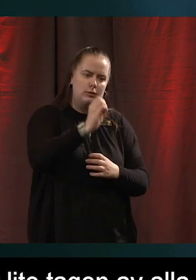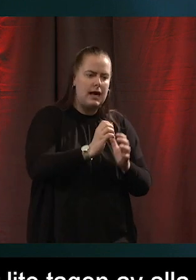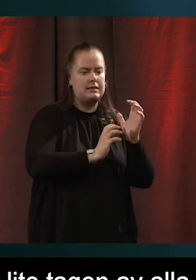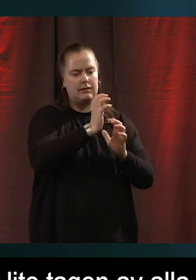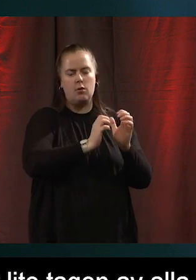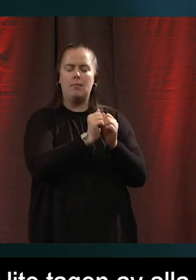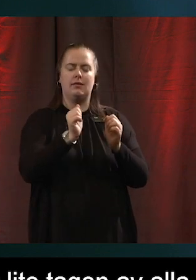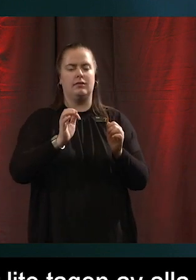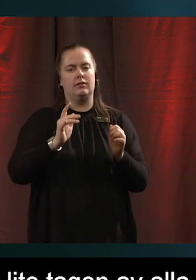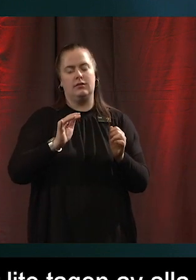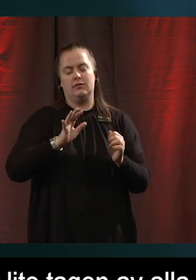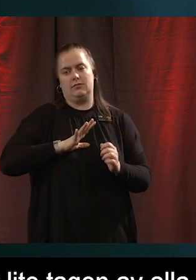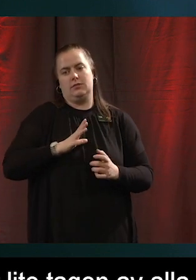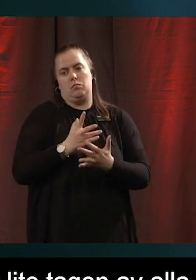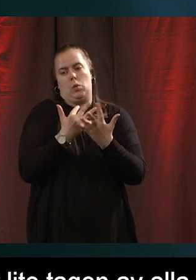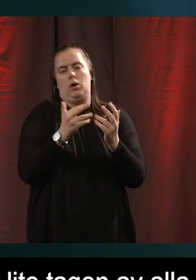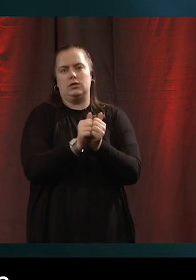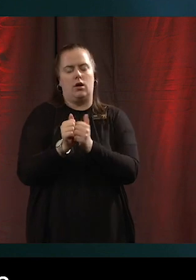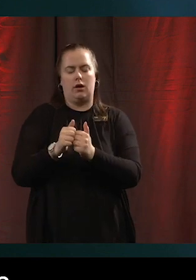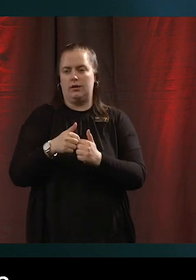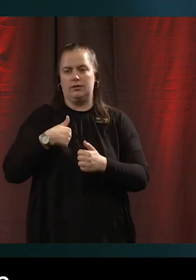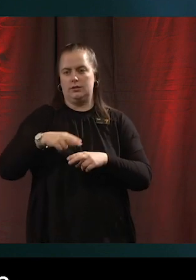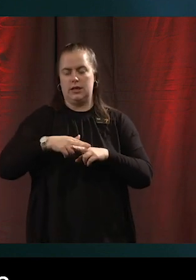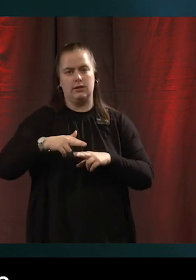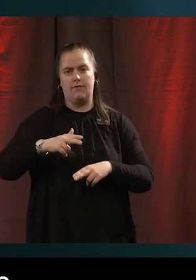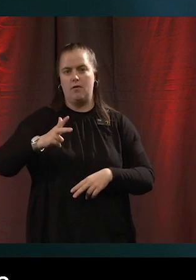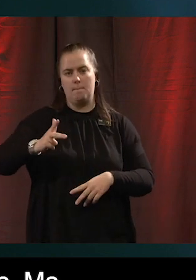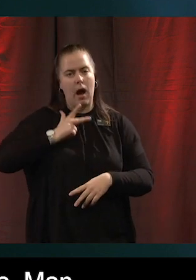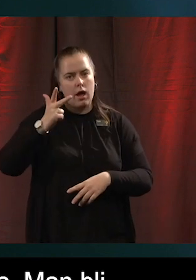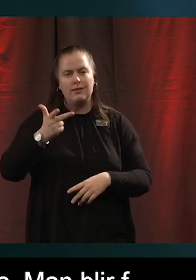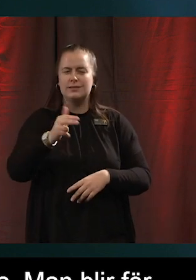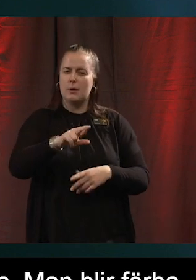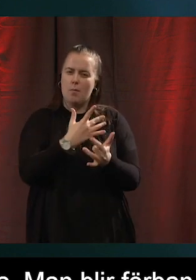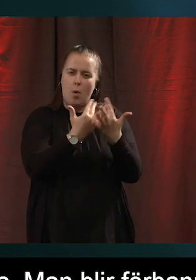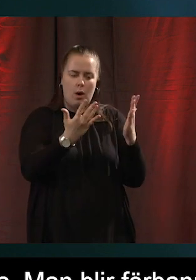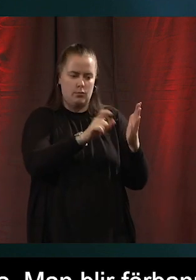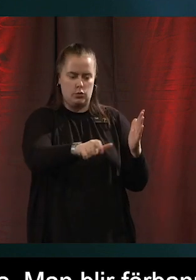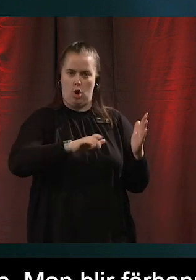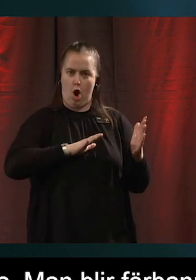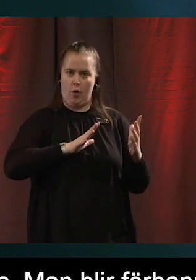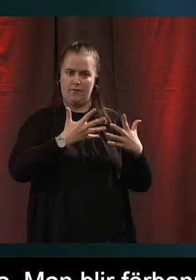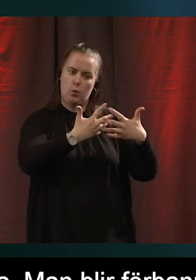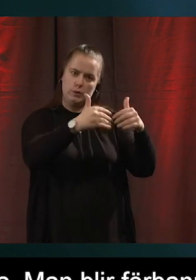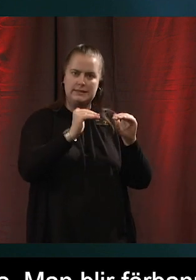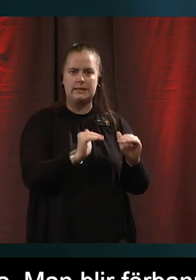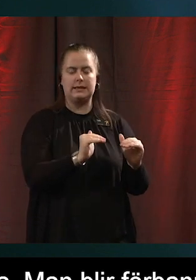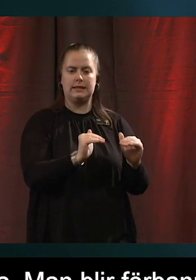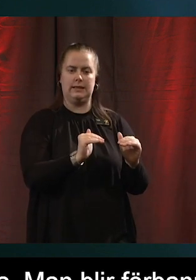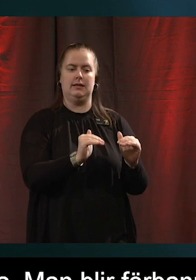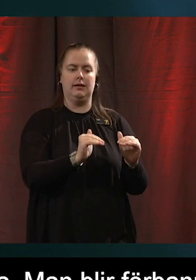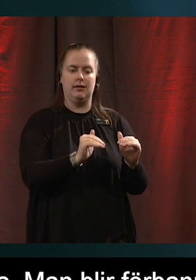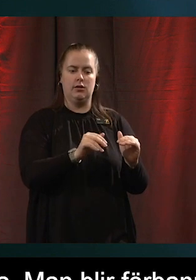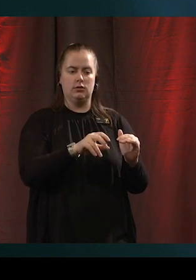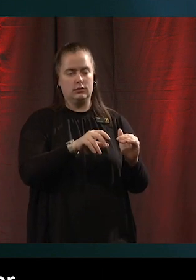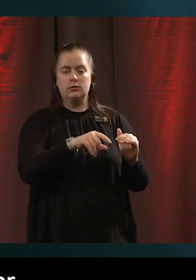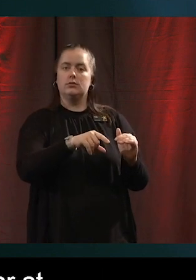tragiska. Och man blir så förbannad. Som till exempel att många människor med funktionshinder tenderar att ha väldigt låga